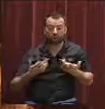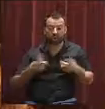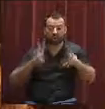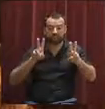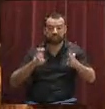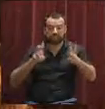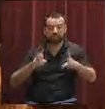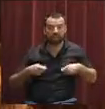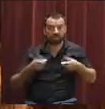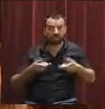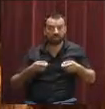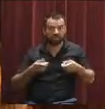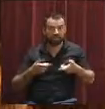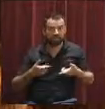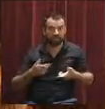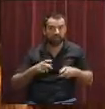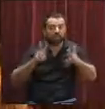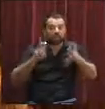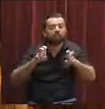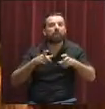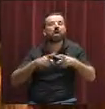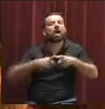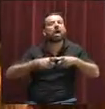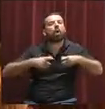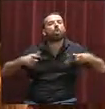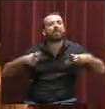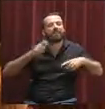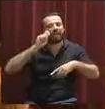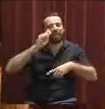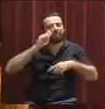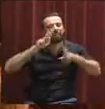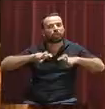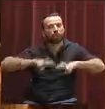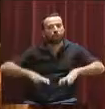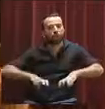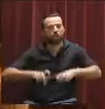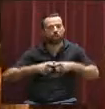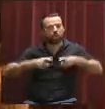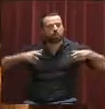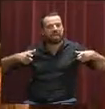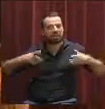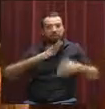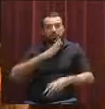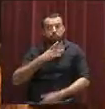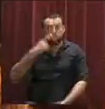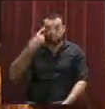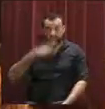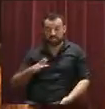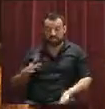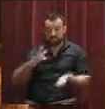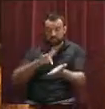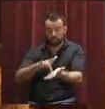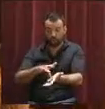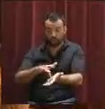sostre de despesa nosaltres vam incidir molt en la necessitat d'augmentar el nombre d'inspectors, perquè pensam que si el fet és que ha arribat un dia